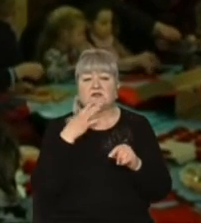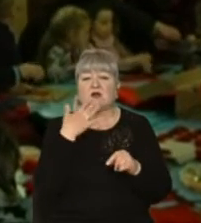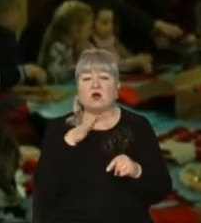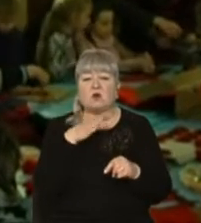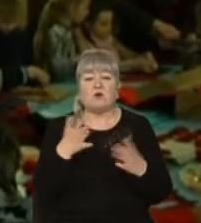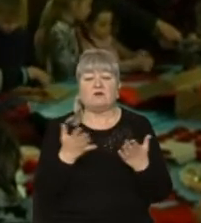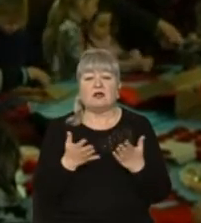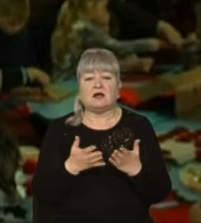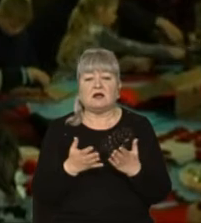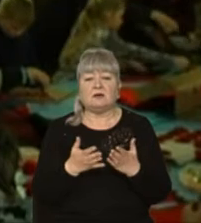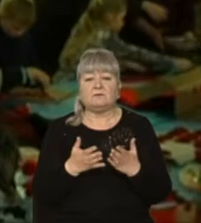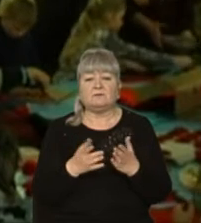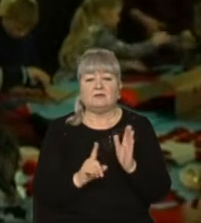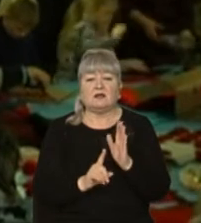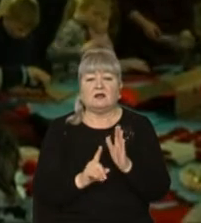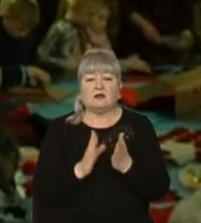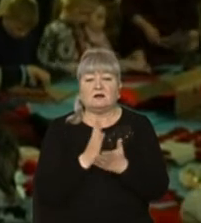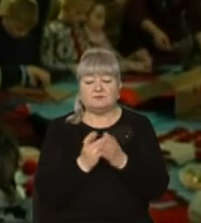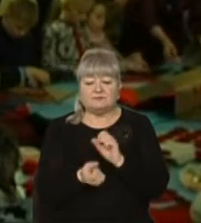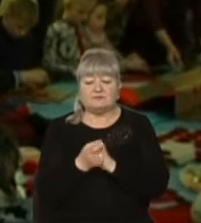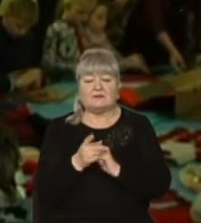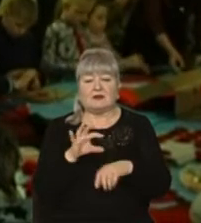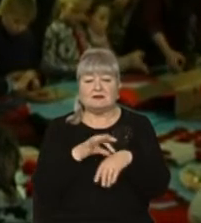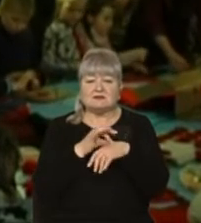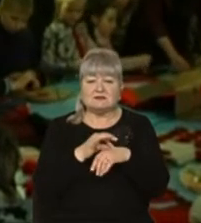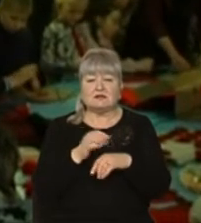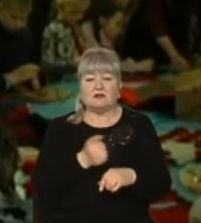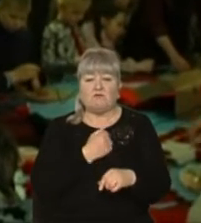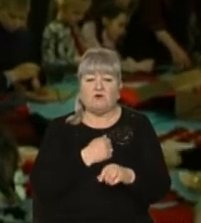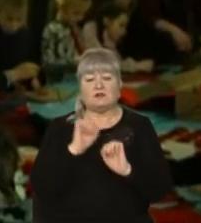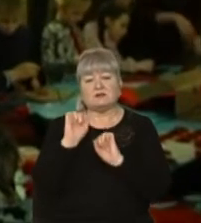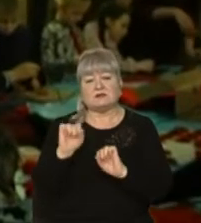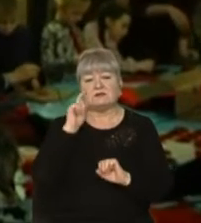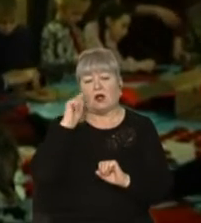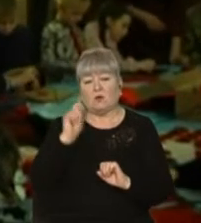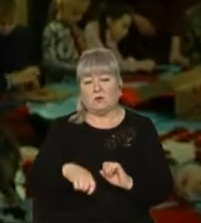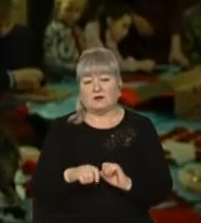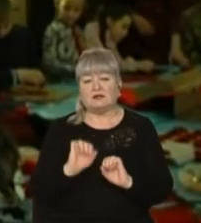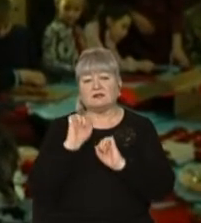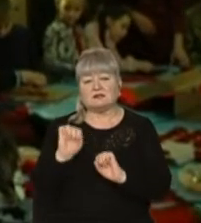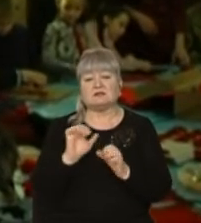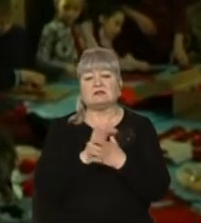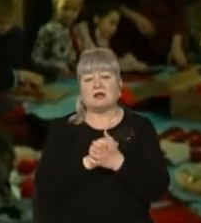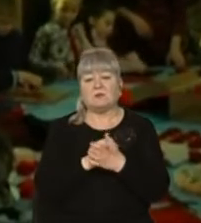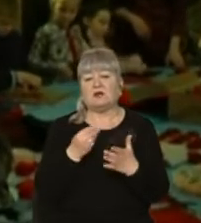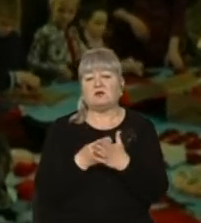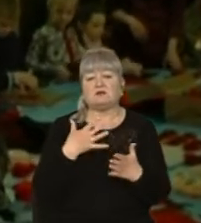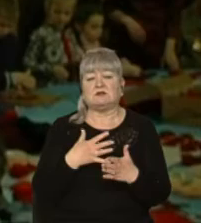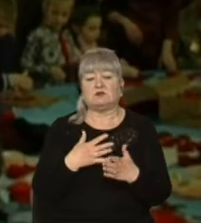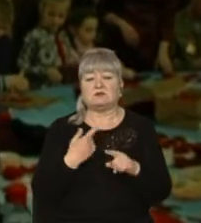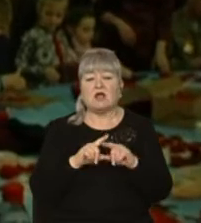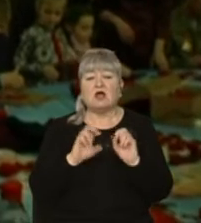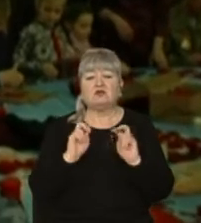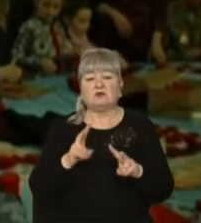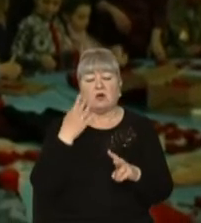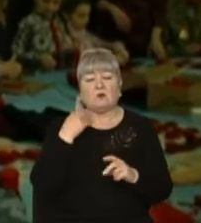звичайно, виступає з тіла воїна, захисника України, і захисника миру і цінності тоді, коли